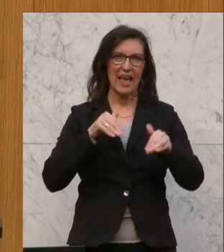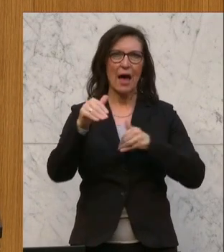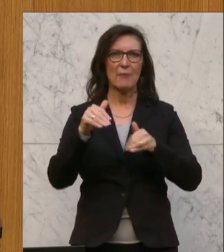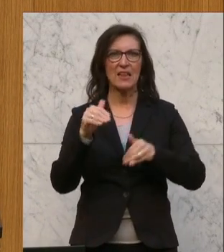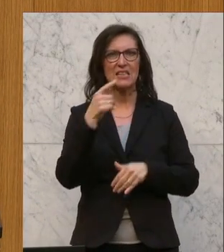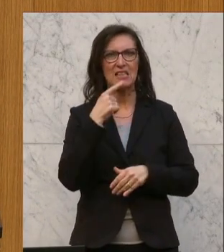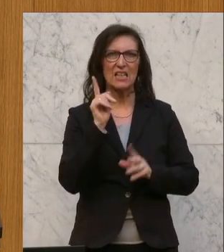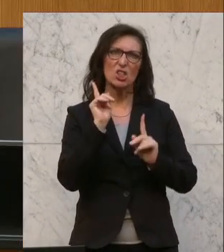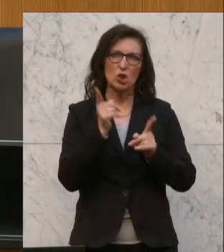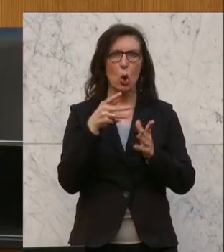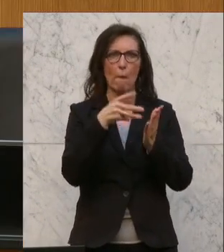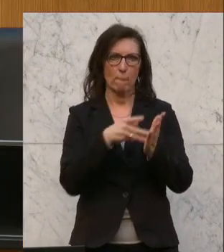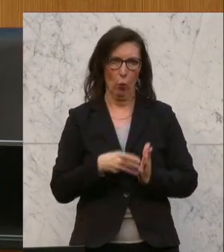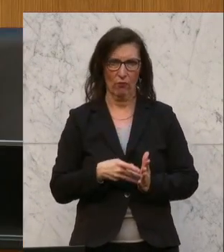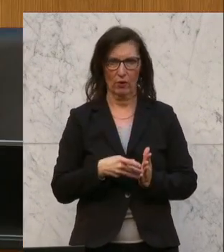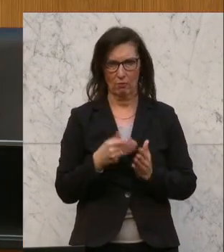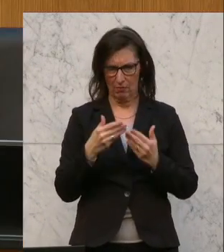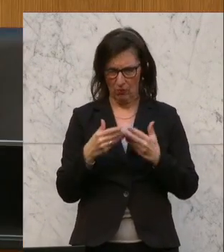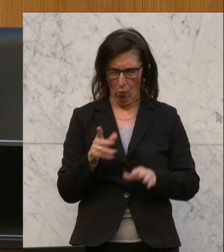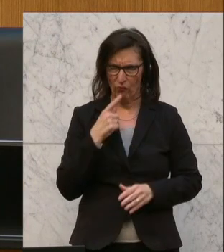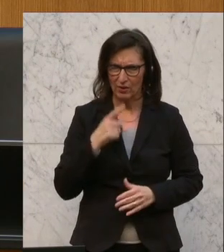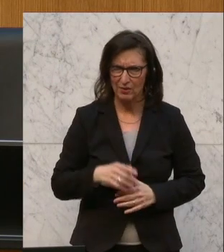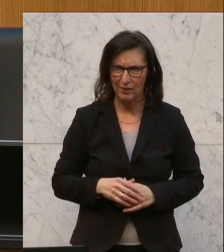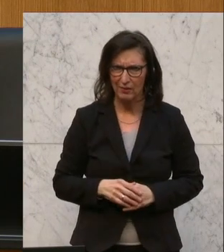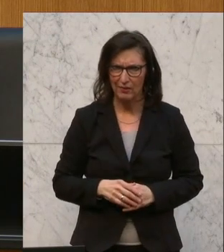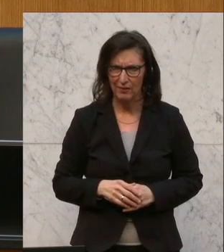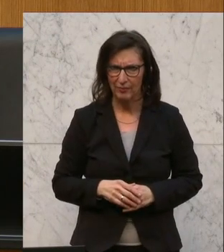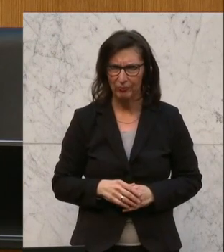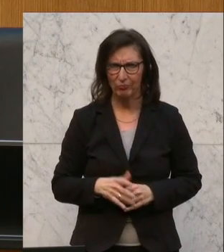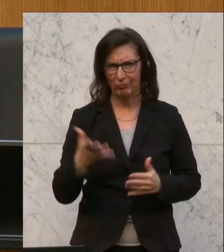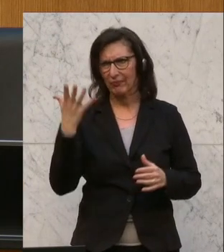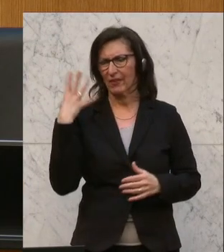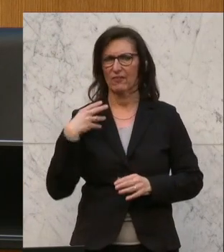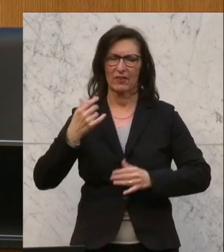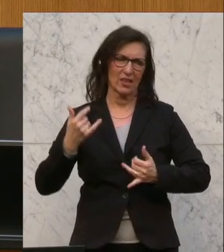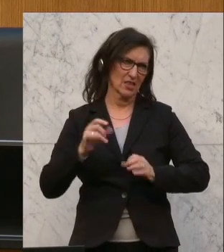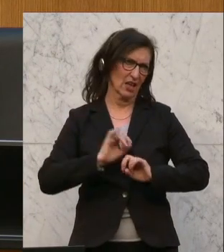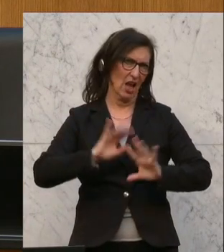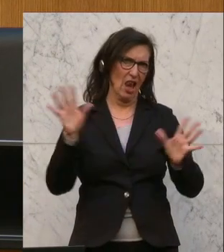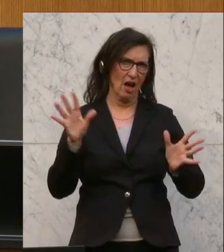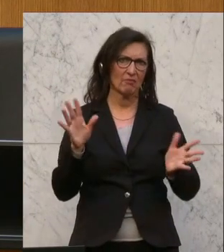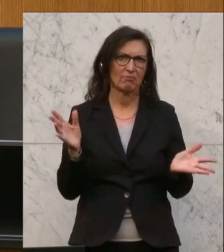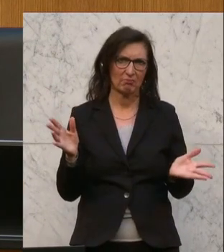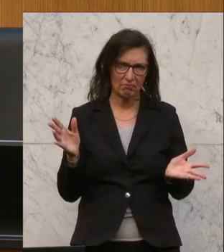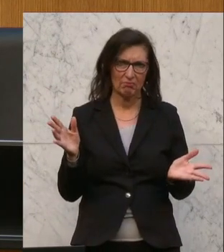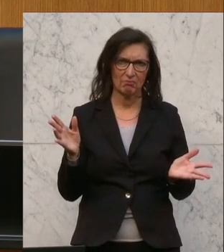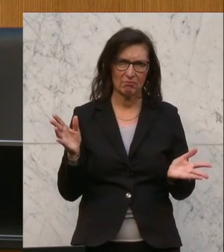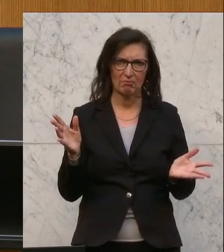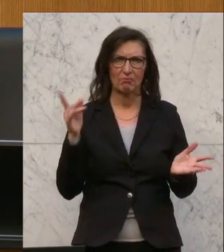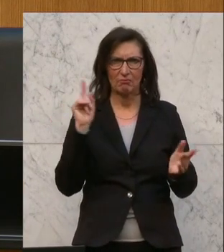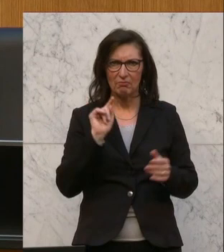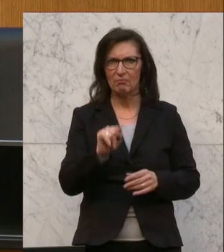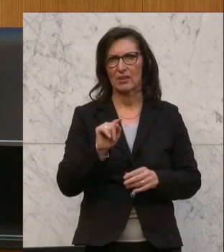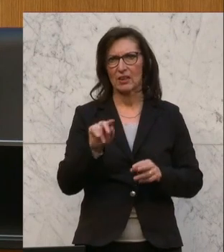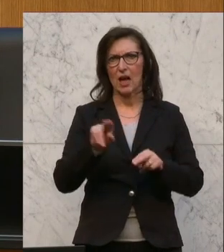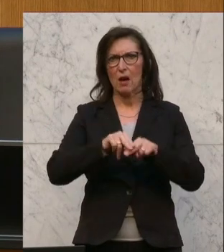möge. Ganz ehrlich, das lässt leider einmal mehr erkennen, dass es offenbar mehr Antrieb für diese